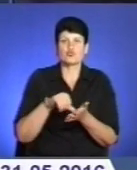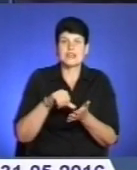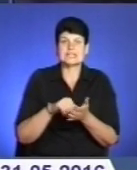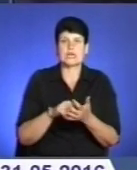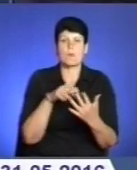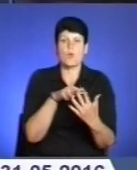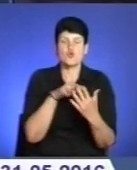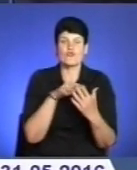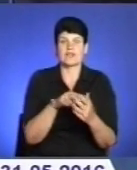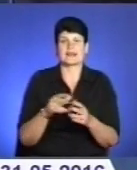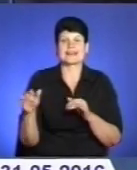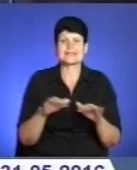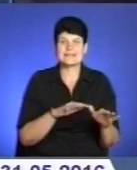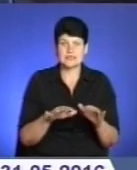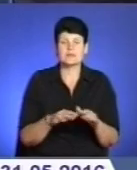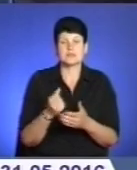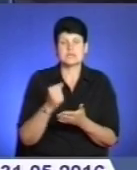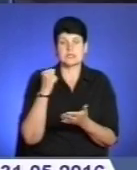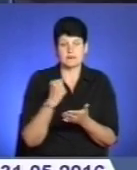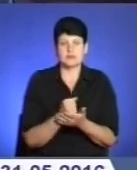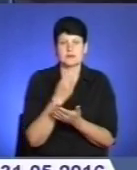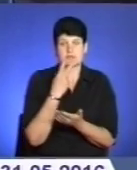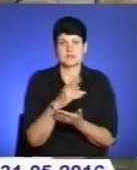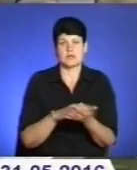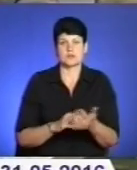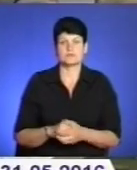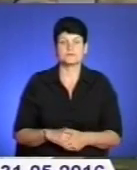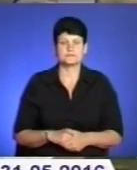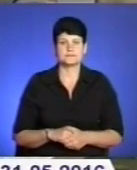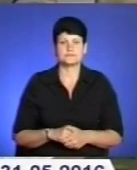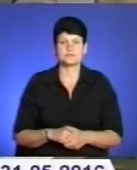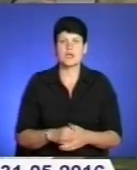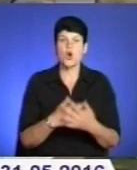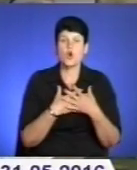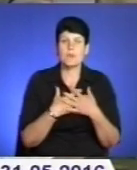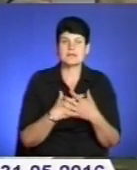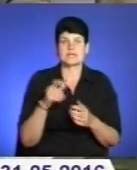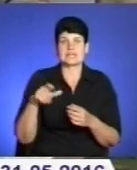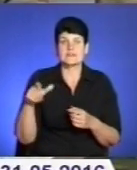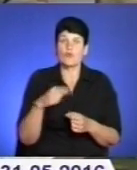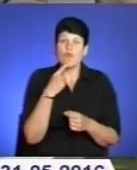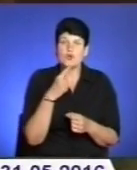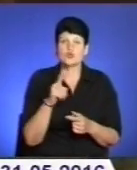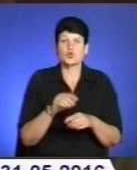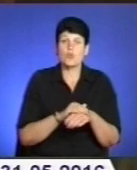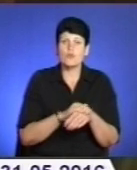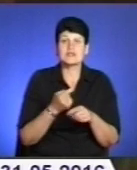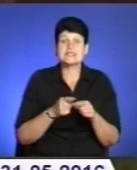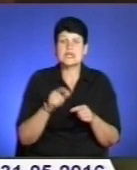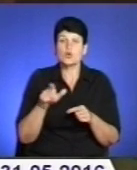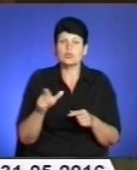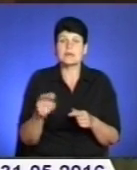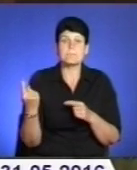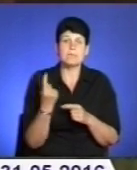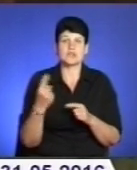схвалили цю пропозицію майже одноголосно. Більше дивимось далі. Громадські активісти кажуть, що добровольці, люди, які першими стали